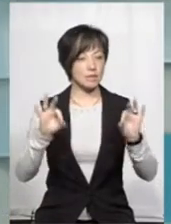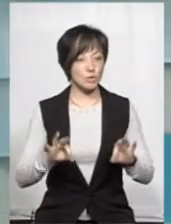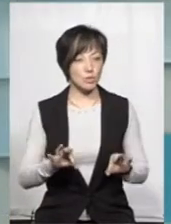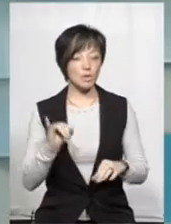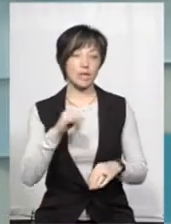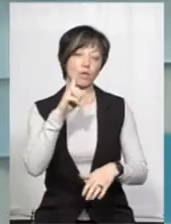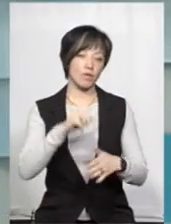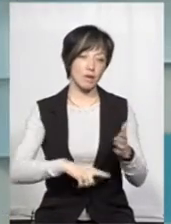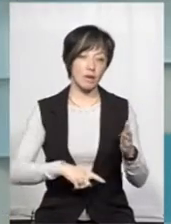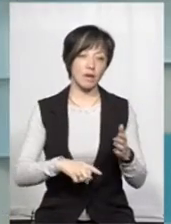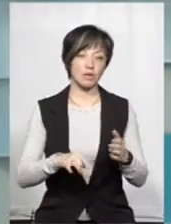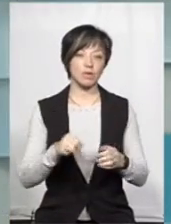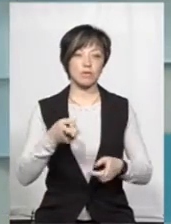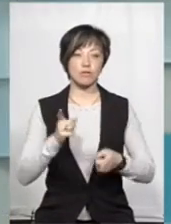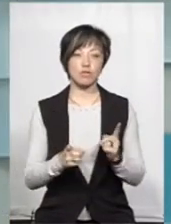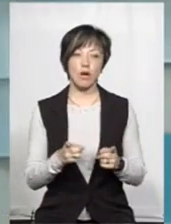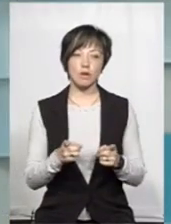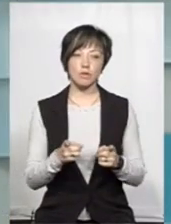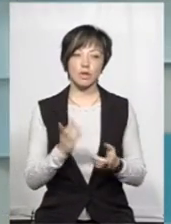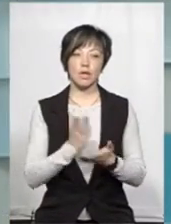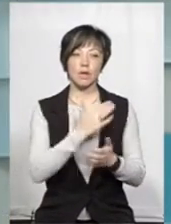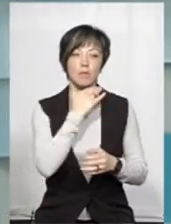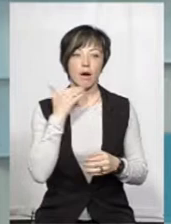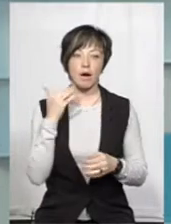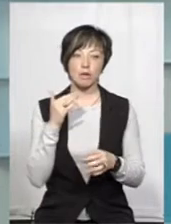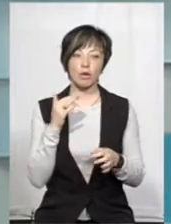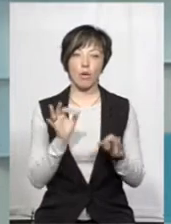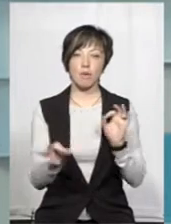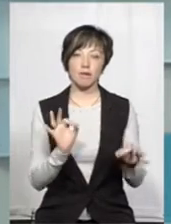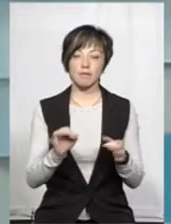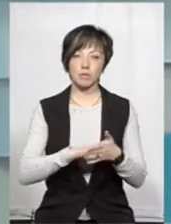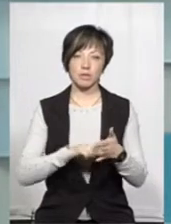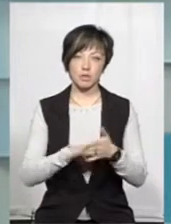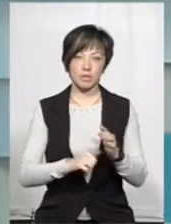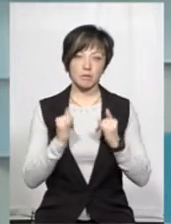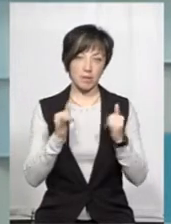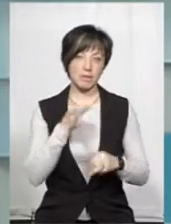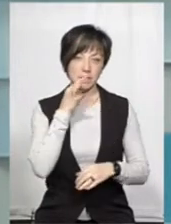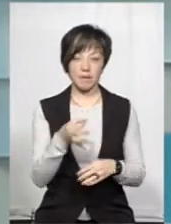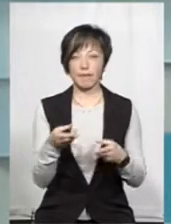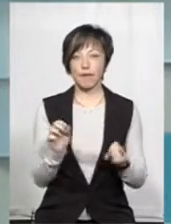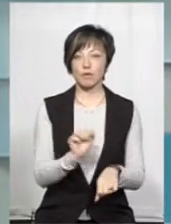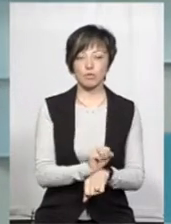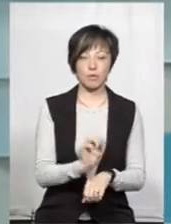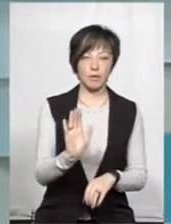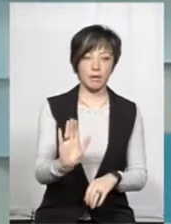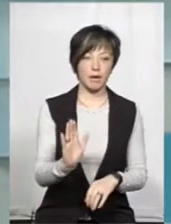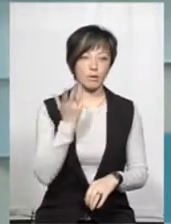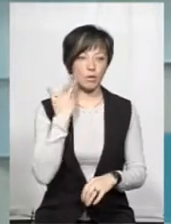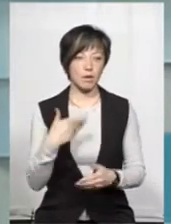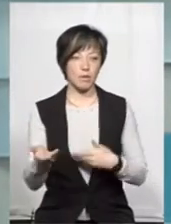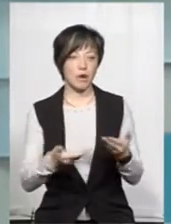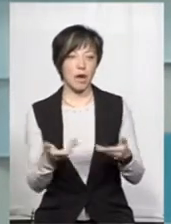і довіряють. І, звичайно, є багато об'єктивних причин. От як пані сказала так, що десь зупиняють, коли ми